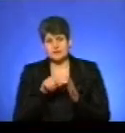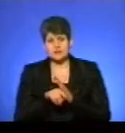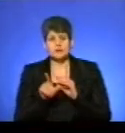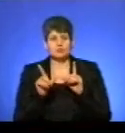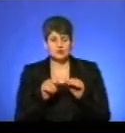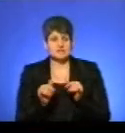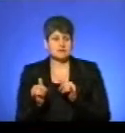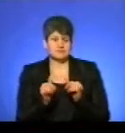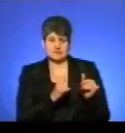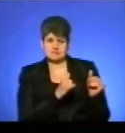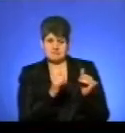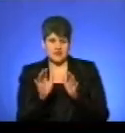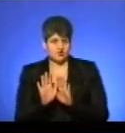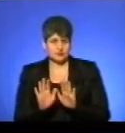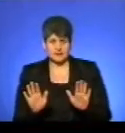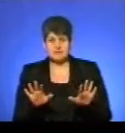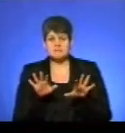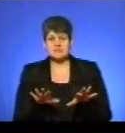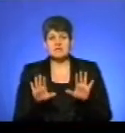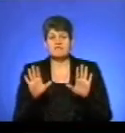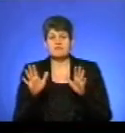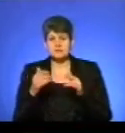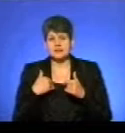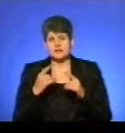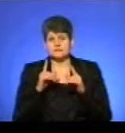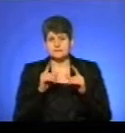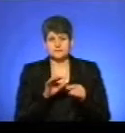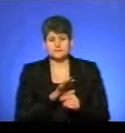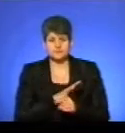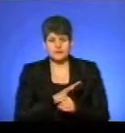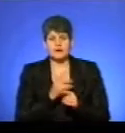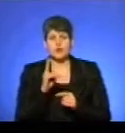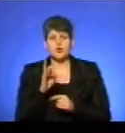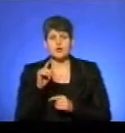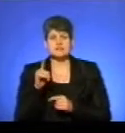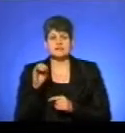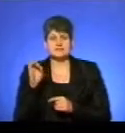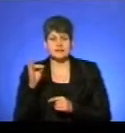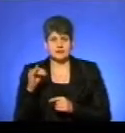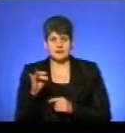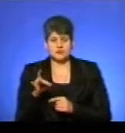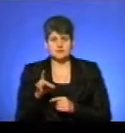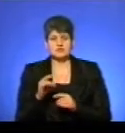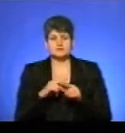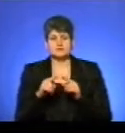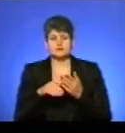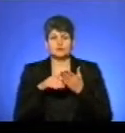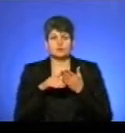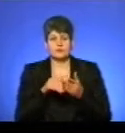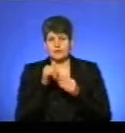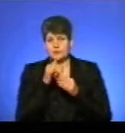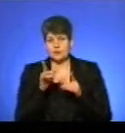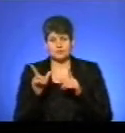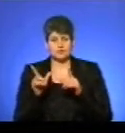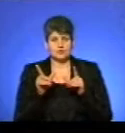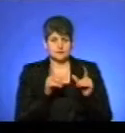забезпечений, як я казав. Місцеві випадки, на які ми реагували, це в нас в Козівському районі. Карета швидкої медичної допомоги не могла